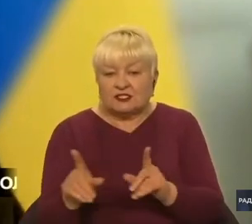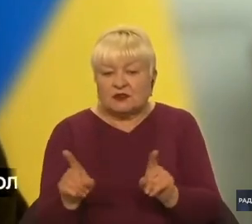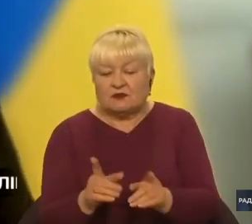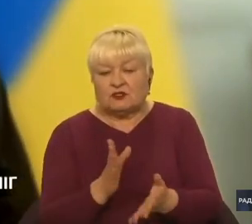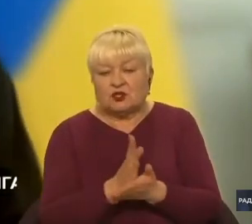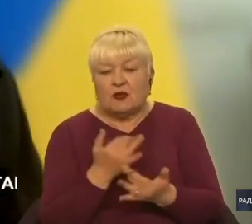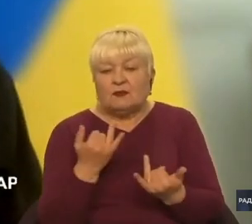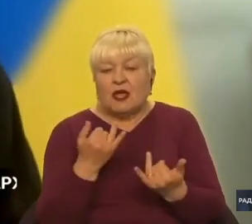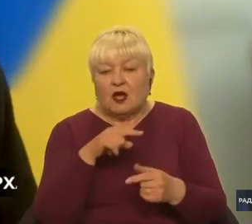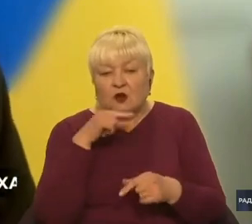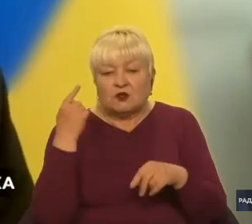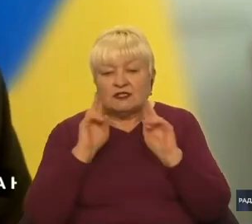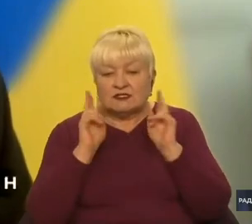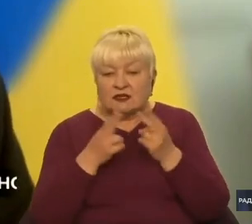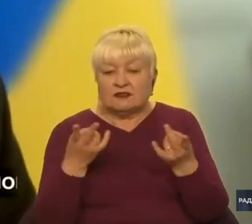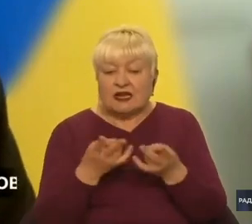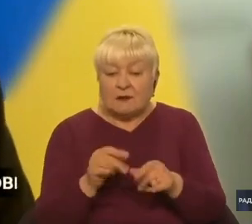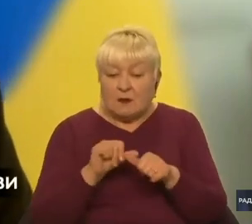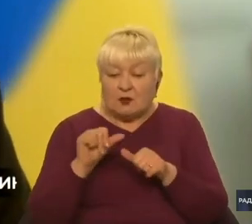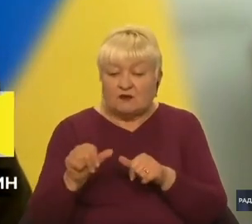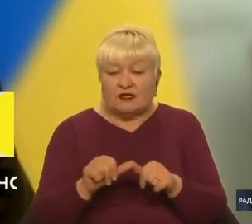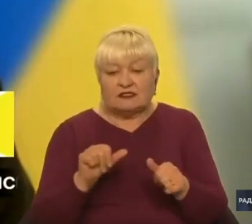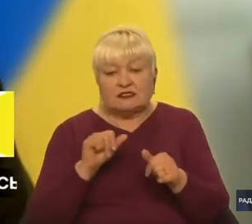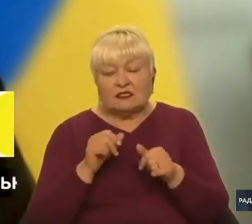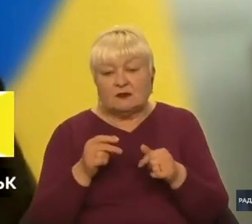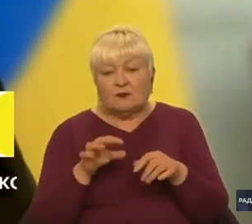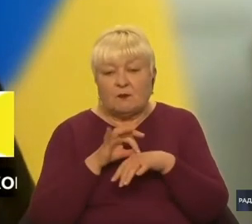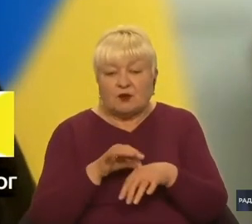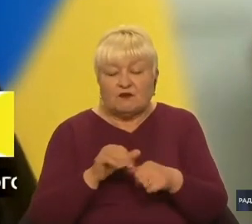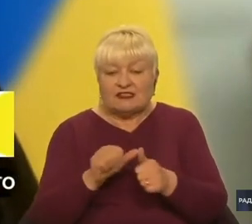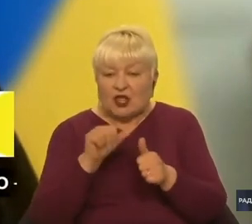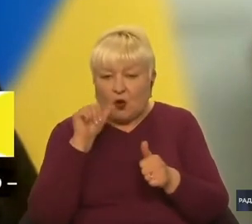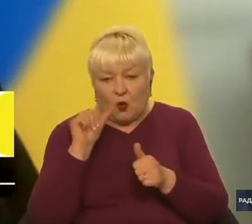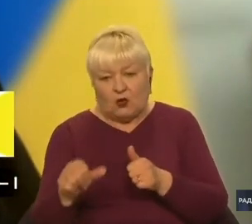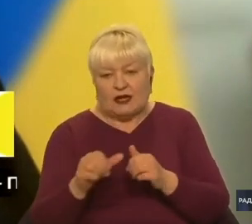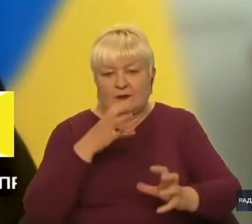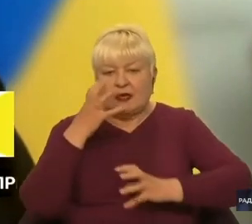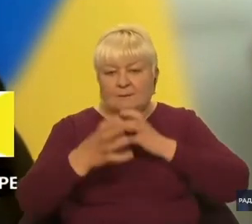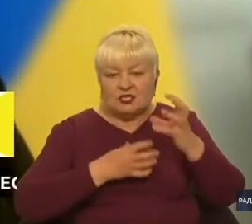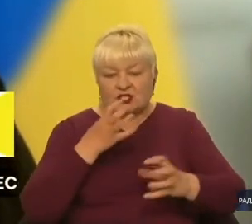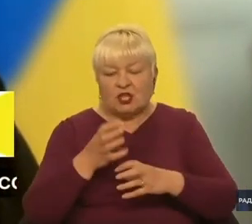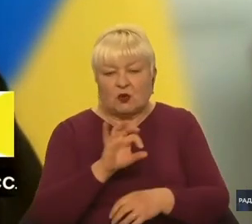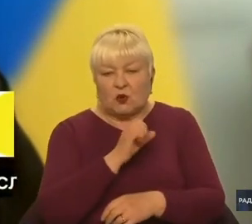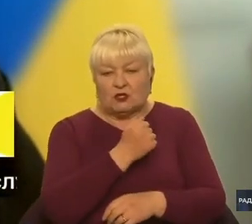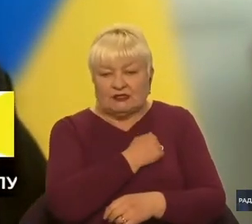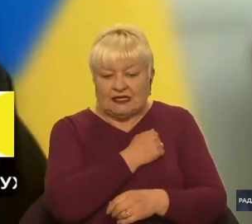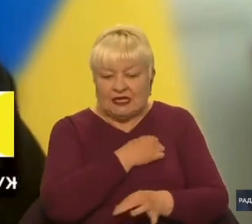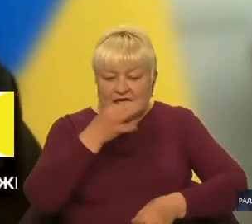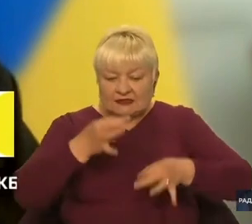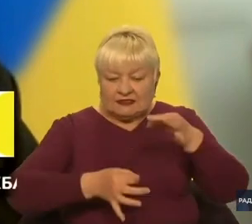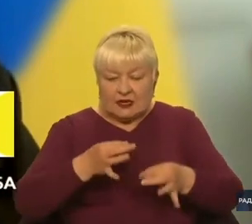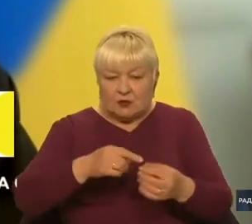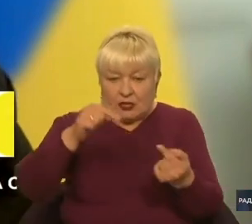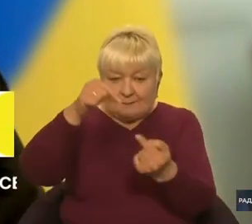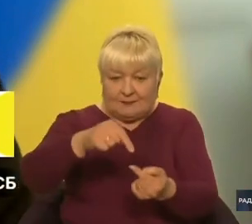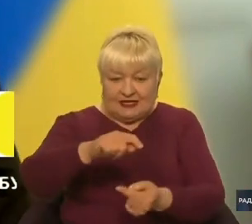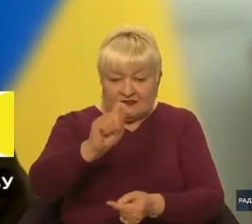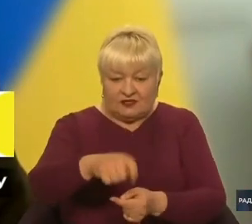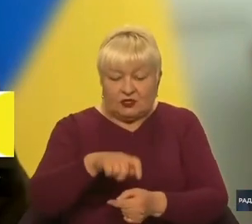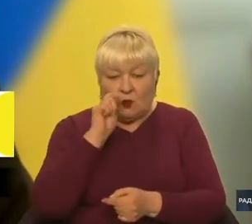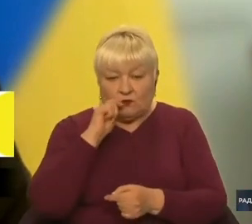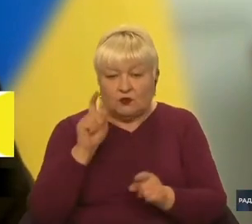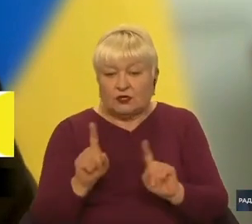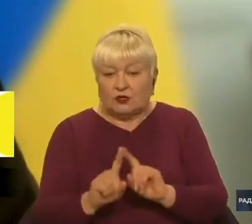треба провести окремо структурований міжнародний трибунал, саме під конкретну війну, під війну в Україні, яку